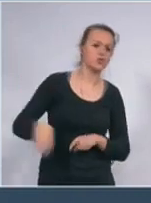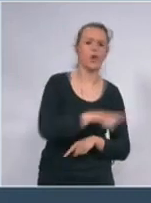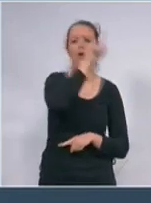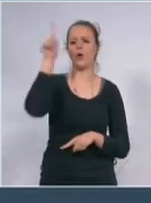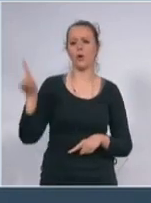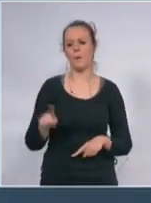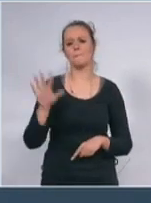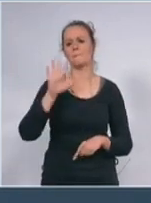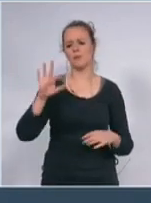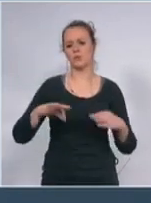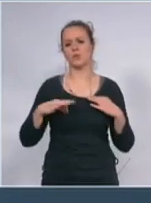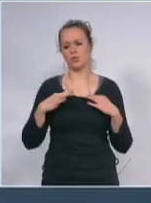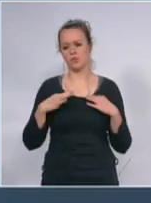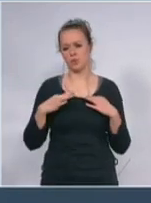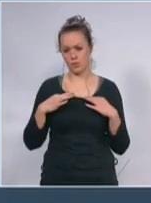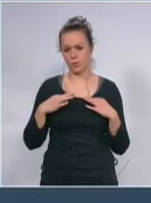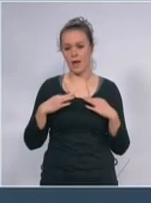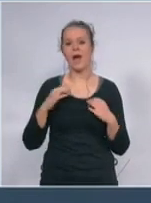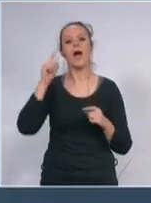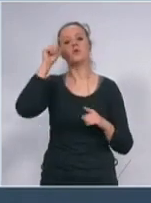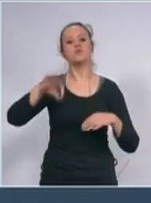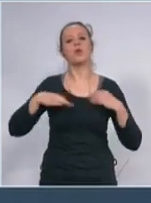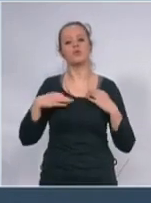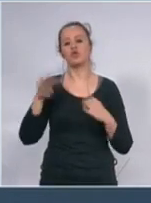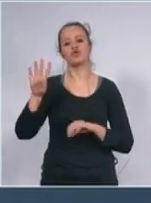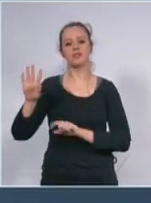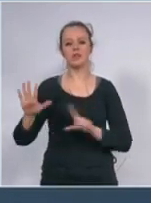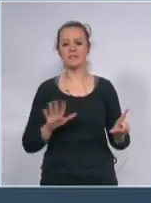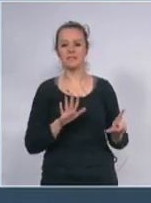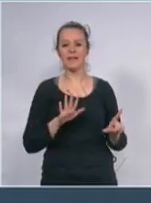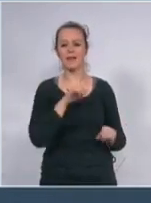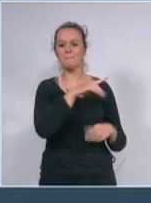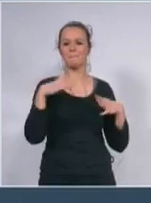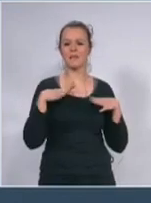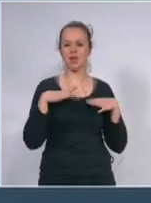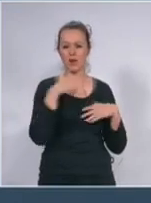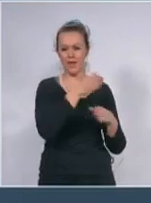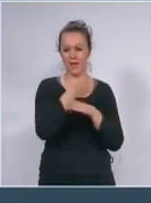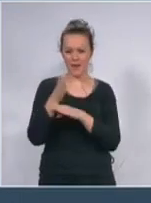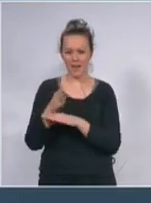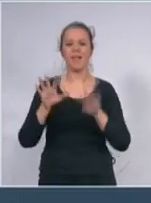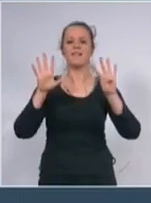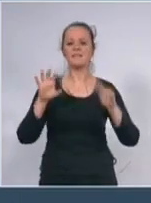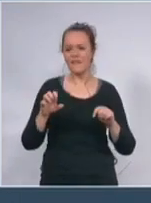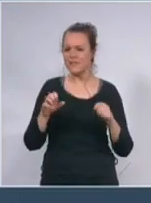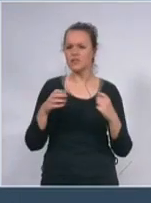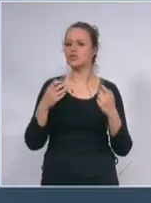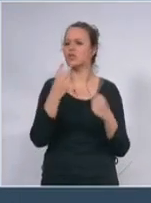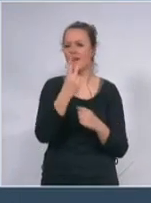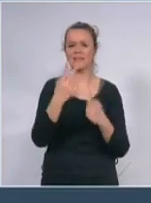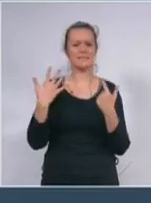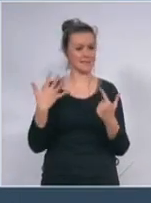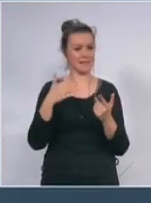sutra različi dan, od 4 ujutru do 7, čekamo penzionere. imamo 928 radnje. radnji koji će ujutru biti otvorene za